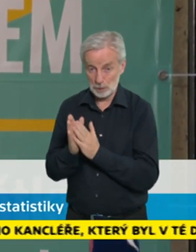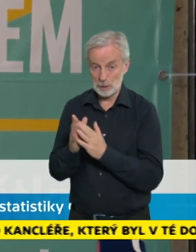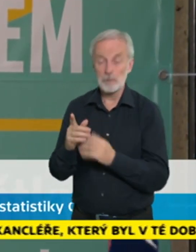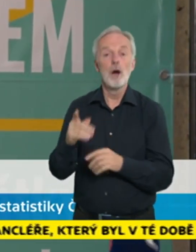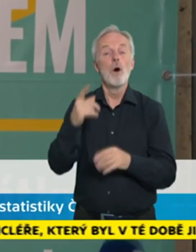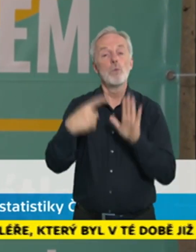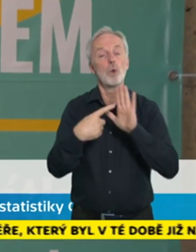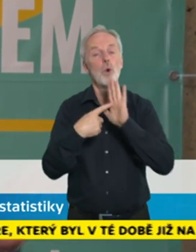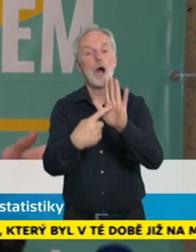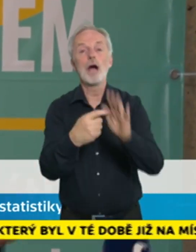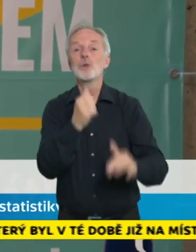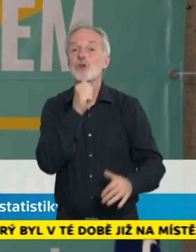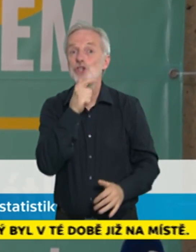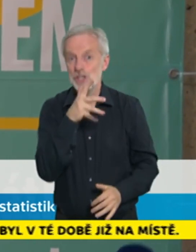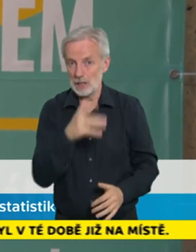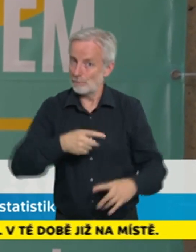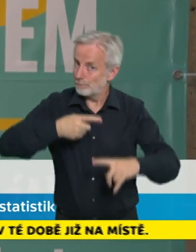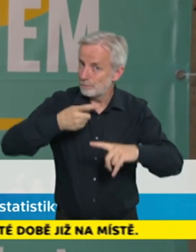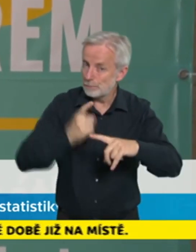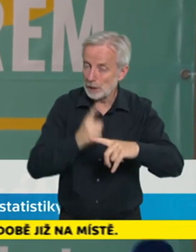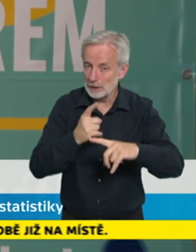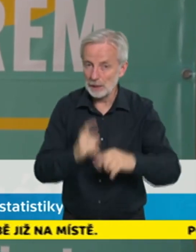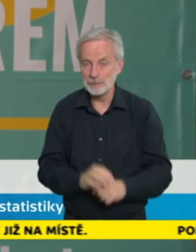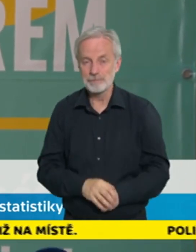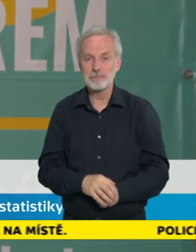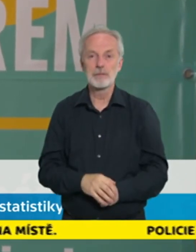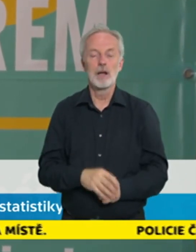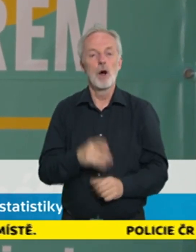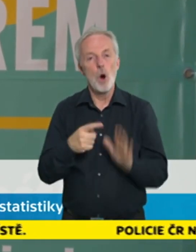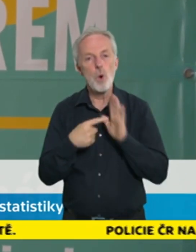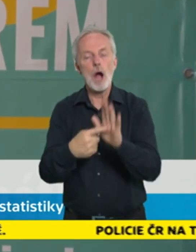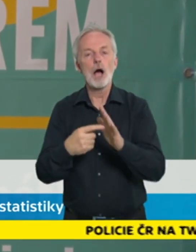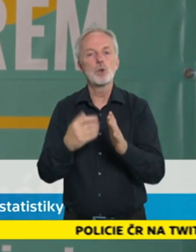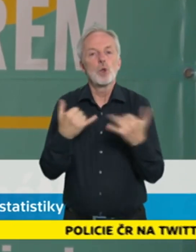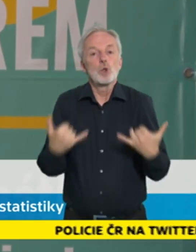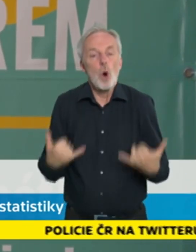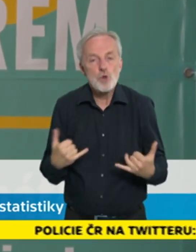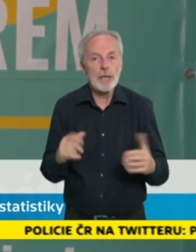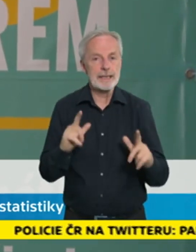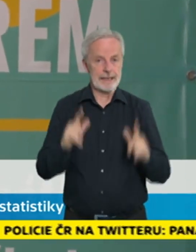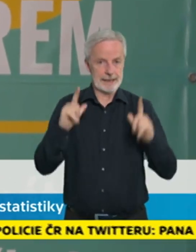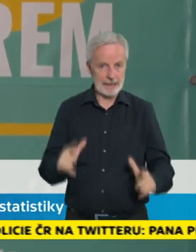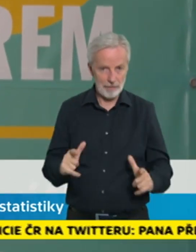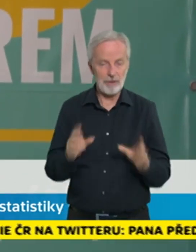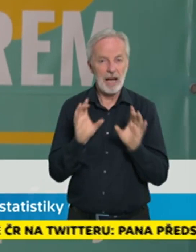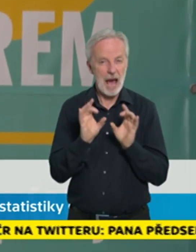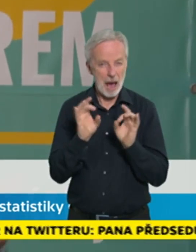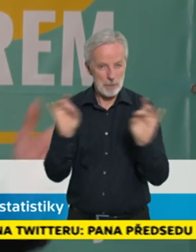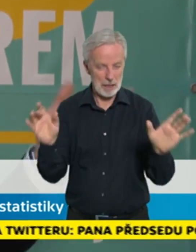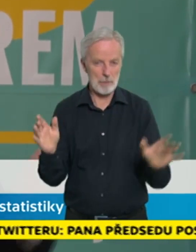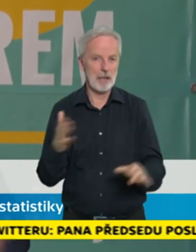tradičních a některých i méně tradičních ukázat, jaký je stav epidemie v české populaci a začal bych takovým